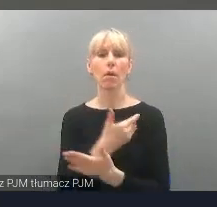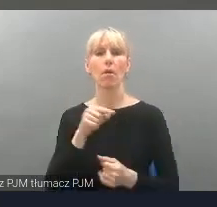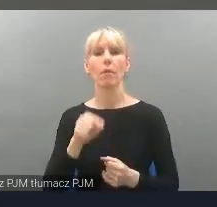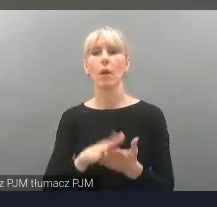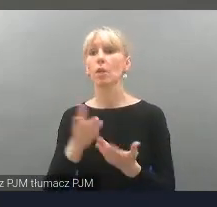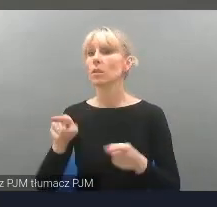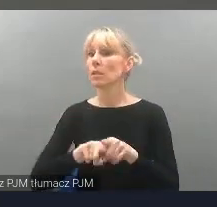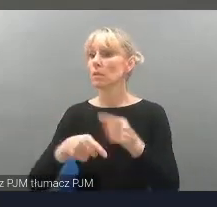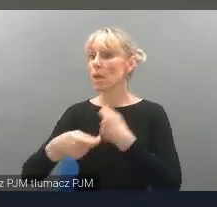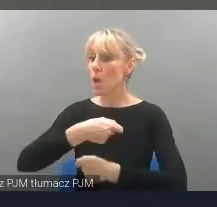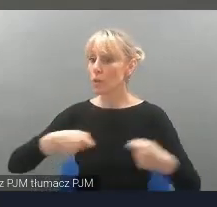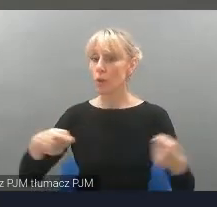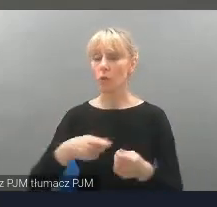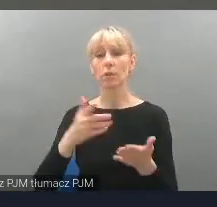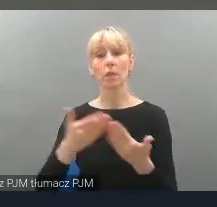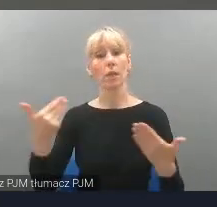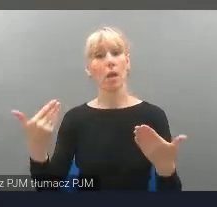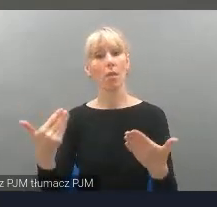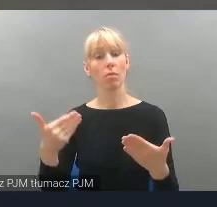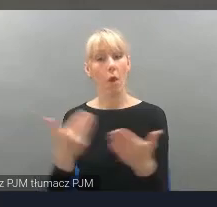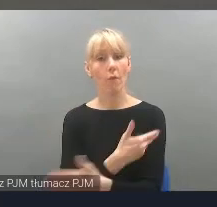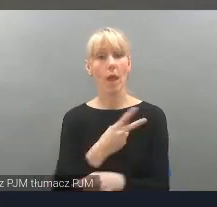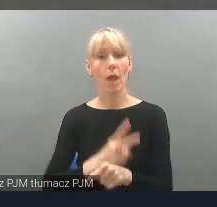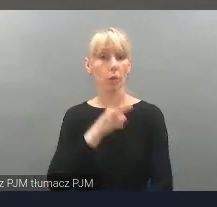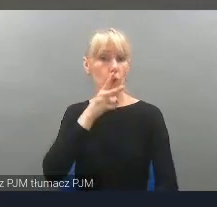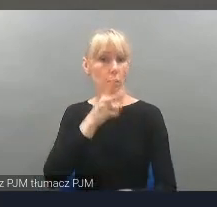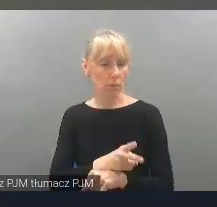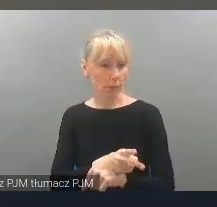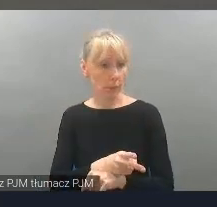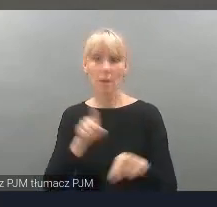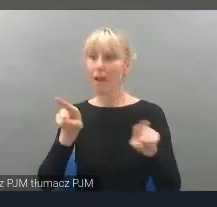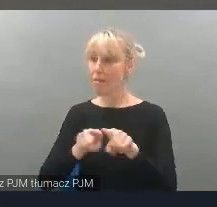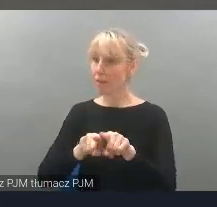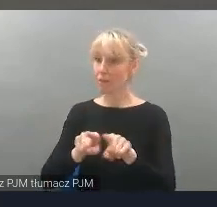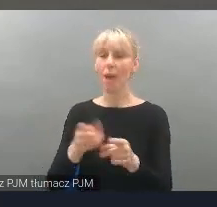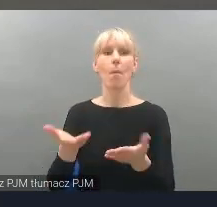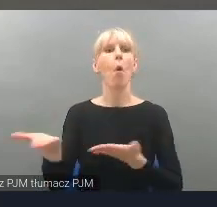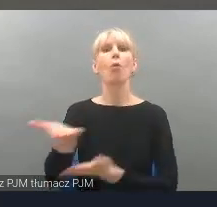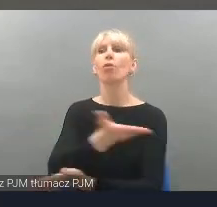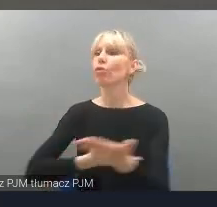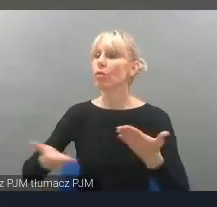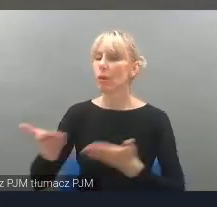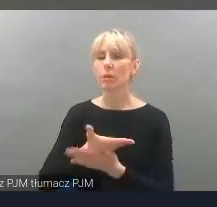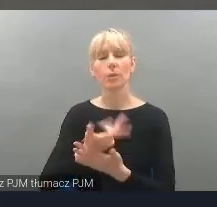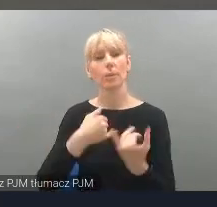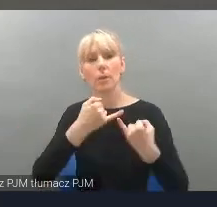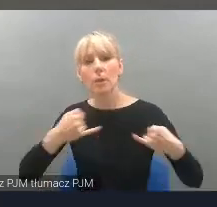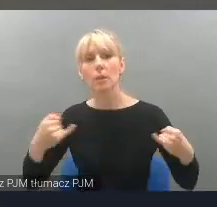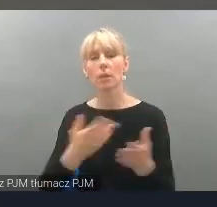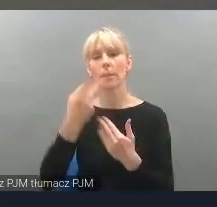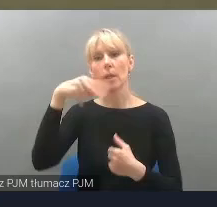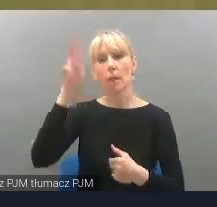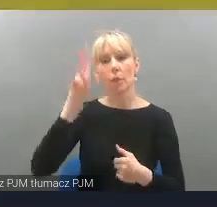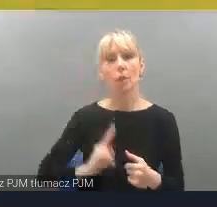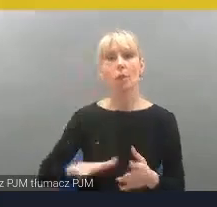służących dostępności w naszych instytucjach, ale dzielimy się także nimi z wszystkimi instytucjami publicznymi w Polsce.